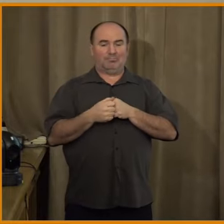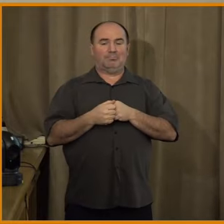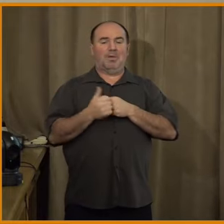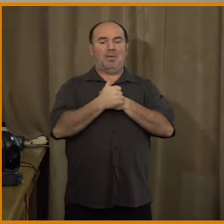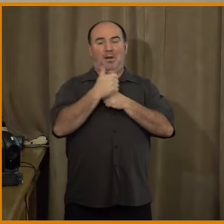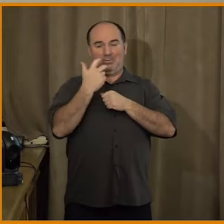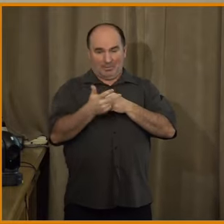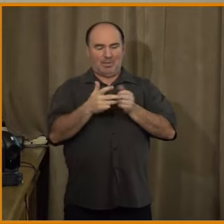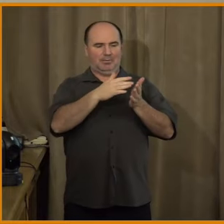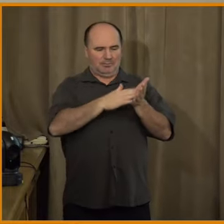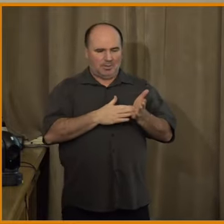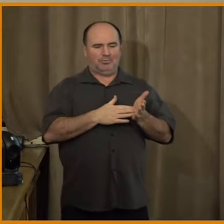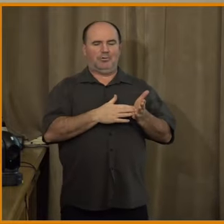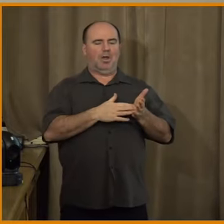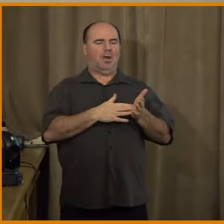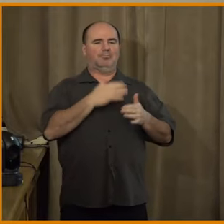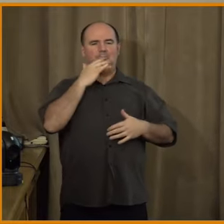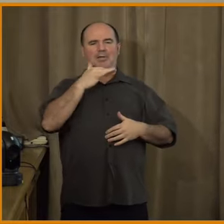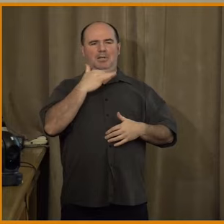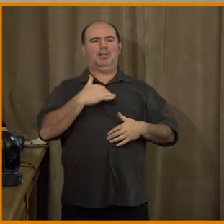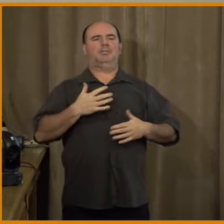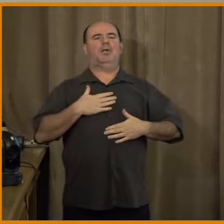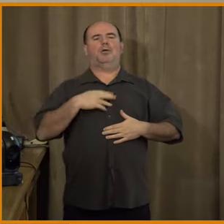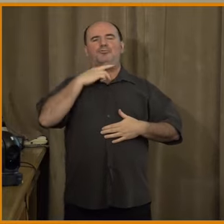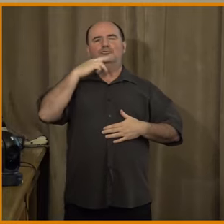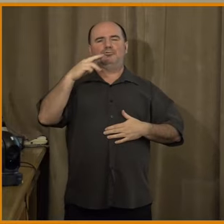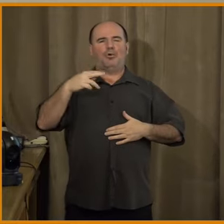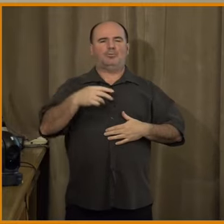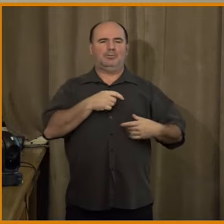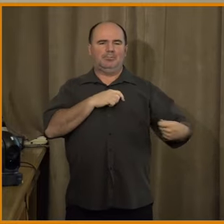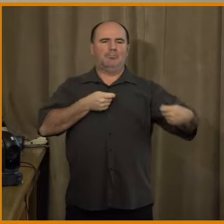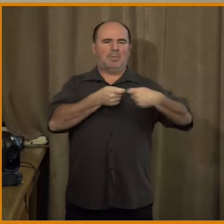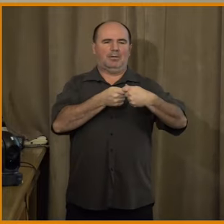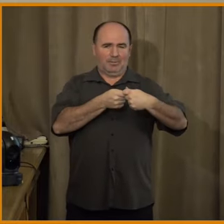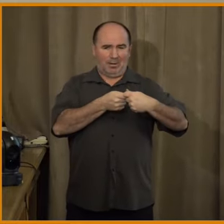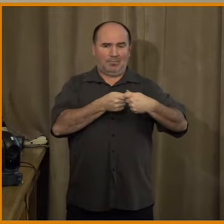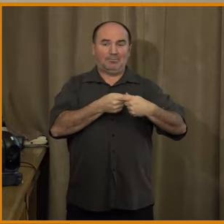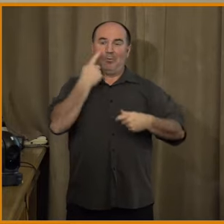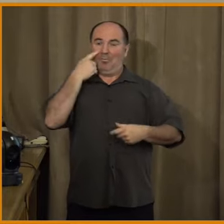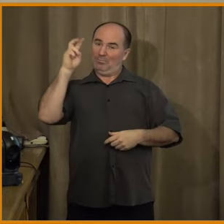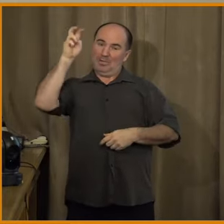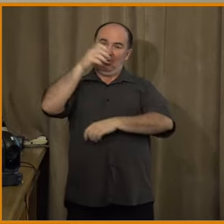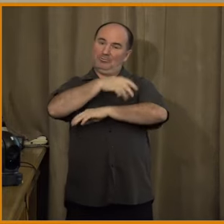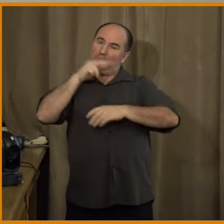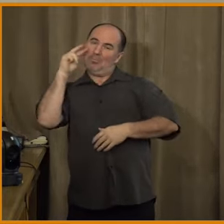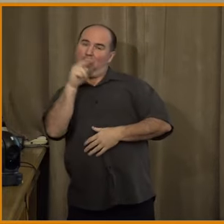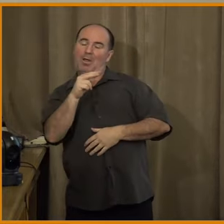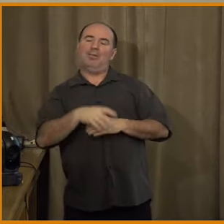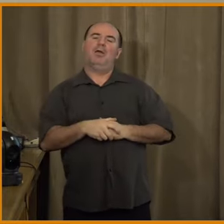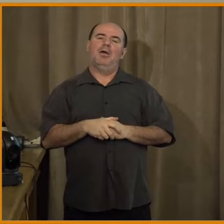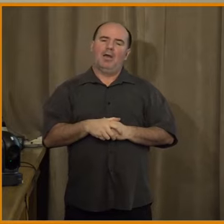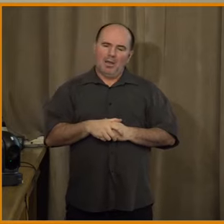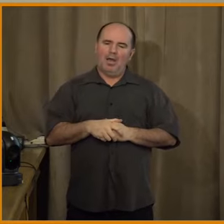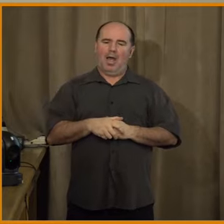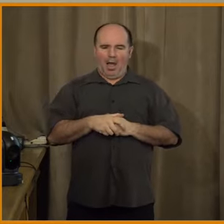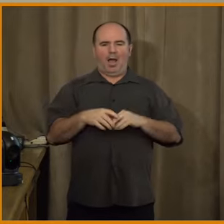prezentací náš norský partner, takže tady budeme mít i zahraniční pohled a pak nás ještě bude čekat panel o